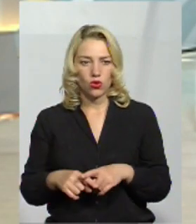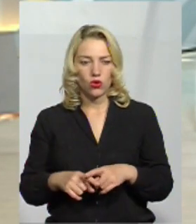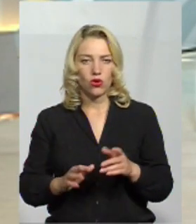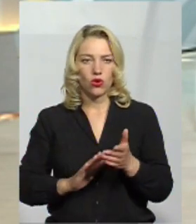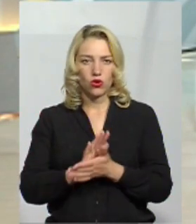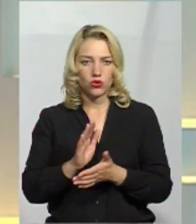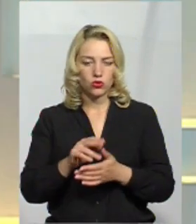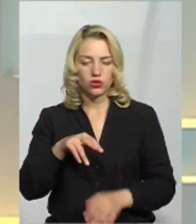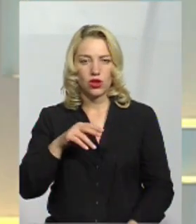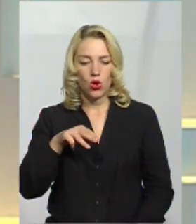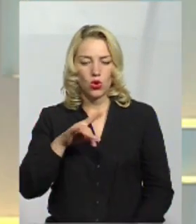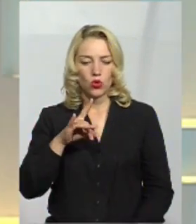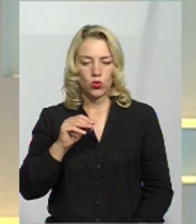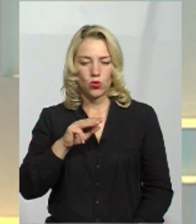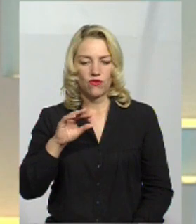ростуть трюфелі?